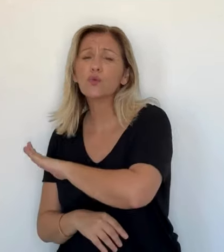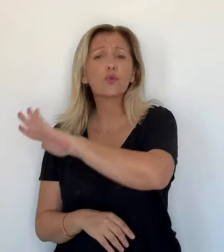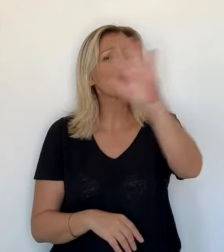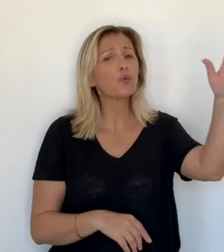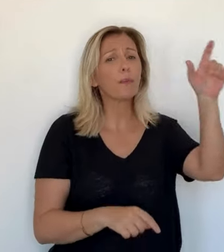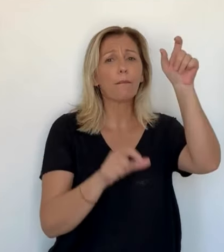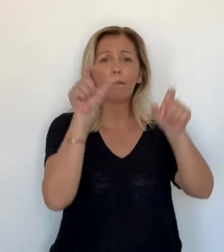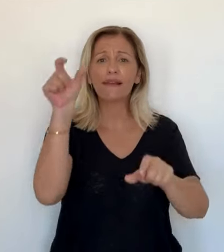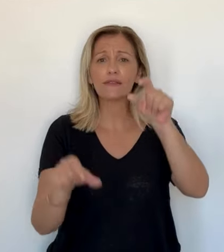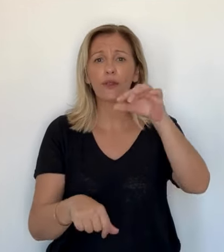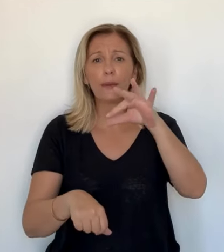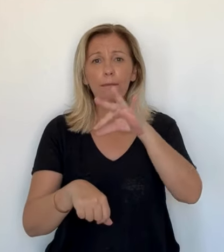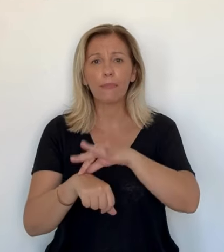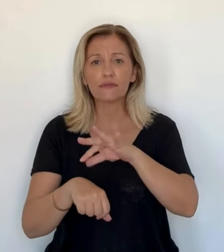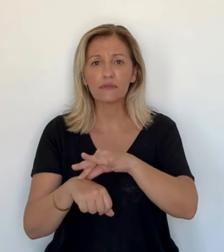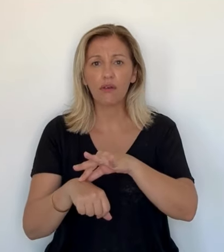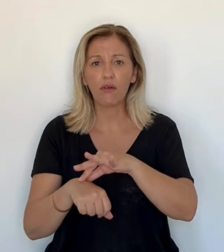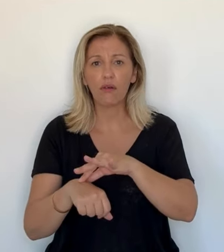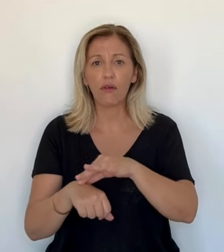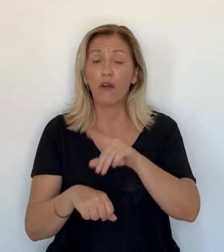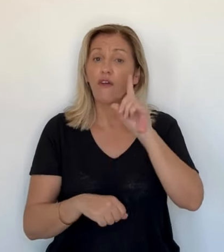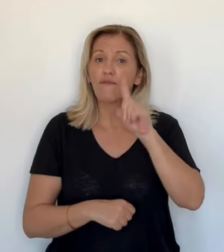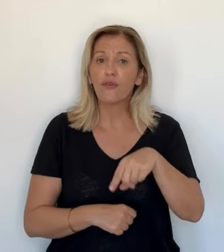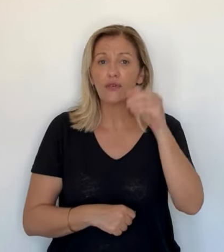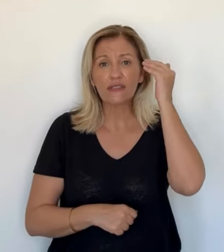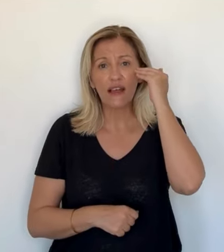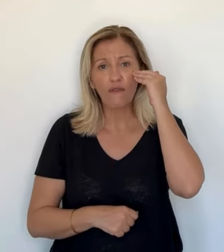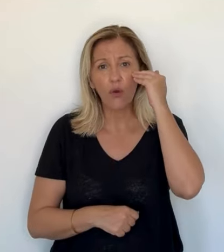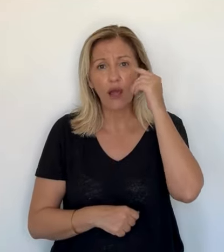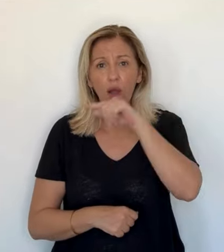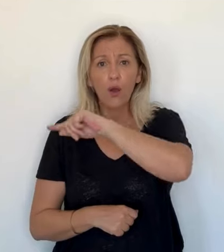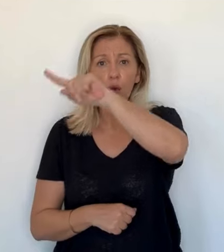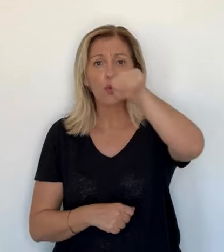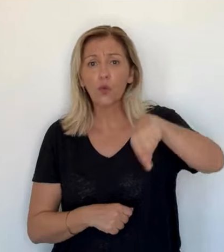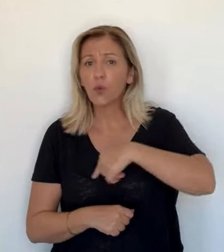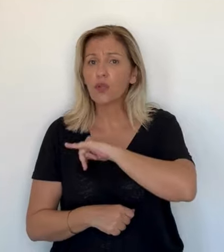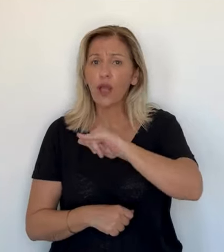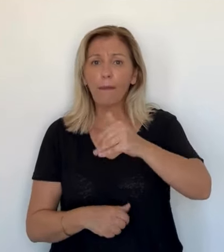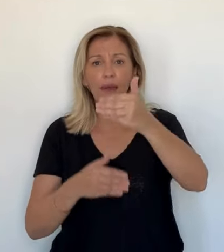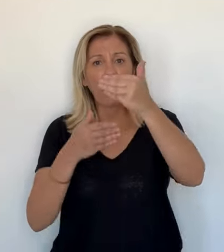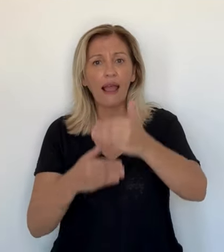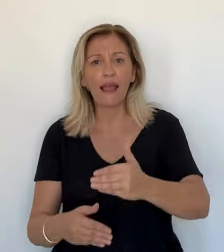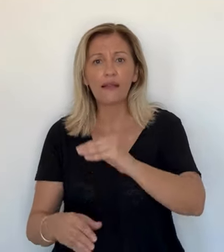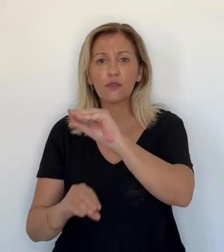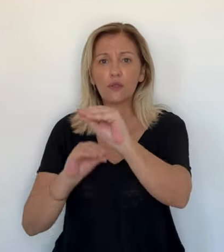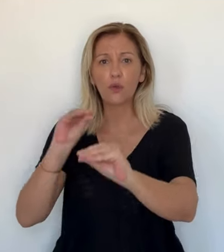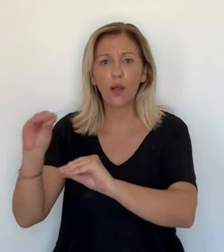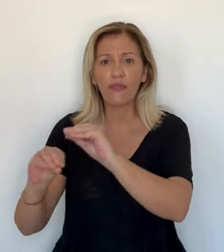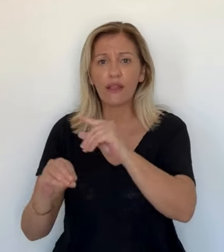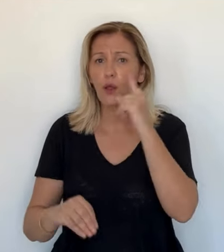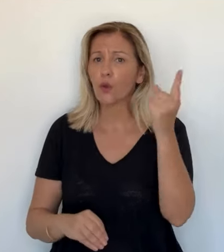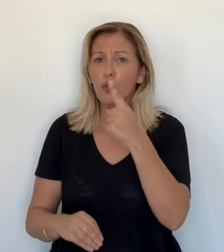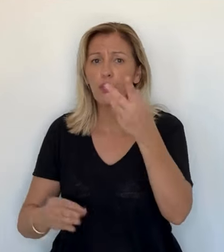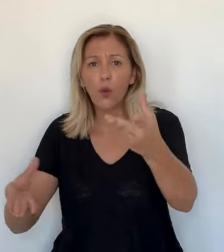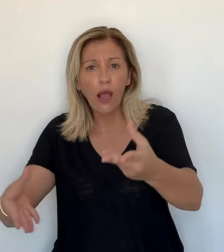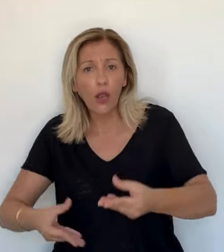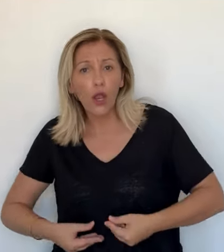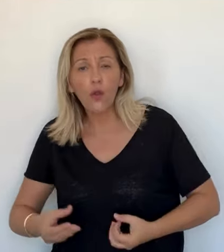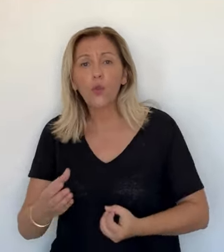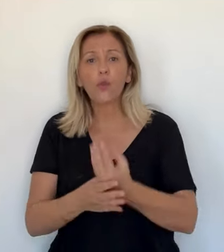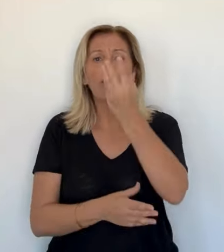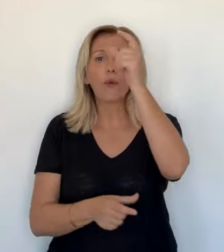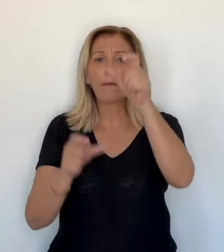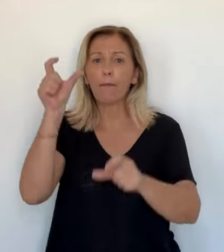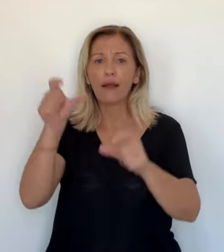effectivement de traiter l'ensemble des patients, mais de manière totalement sécure. Ce qu'il faut savoir, c'est qu'on n'a jamais arrêté de traiter. On a